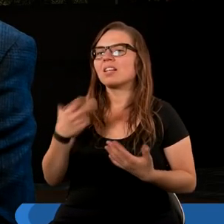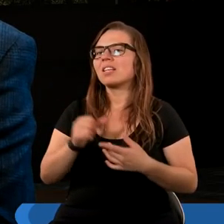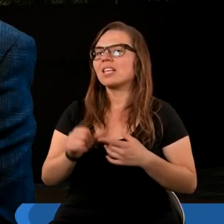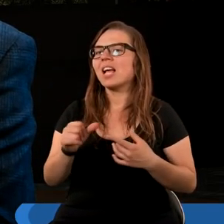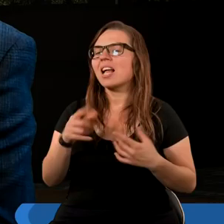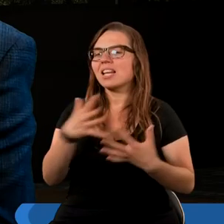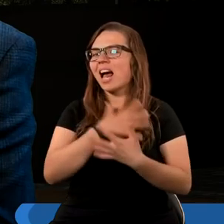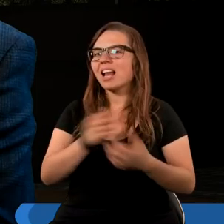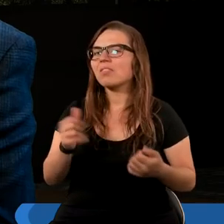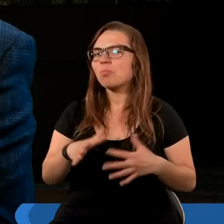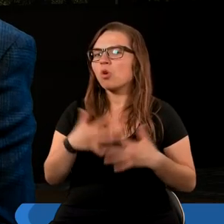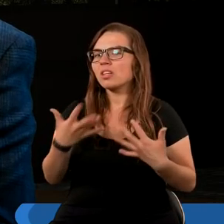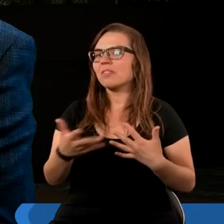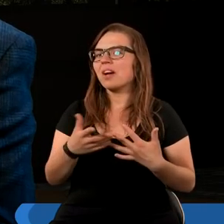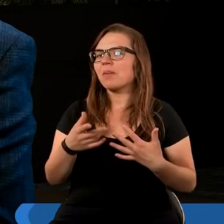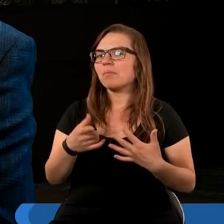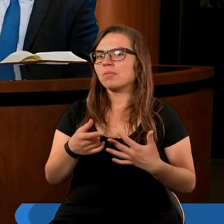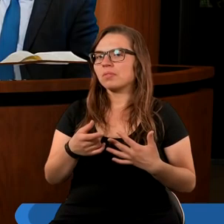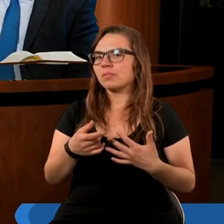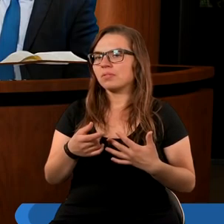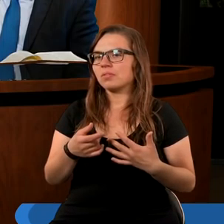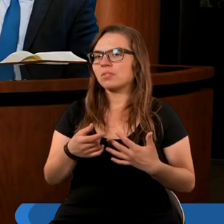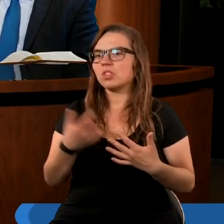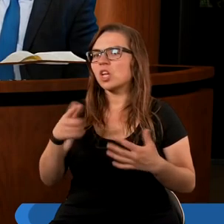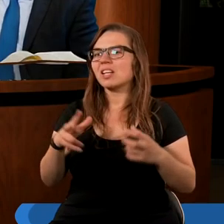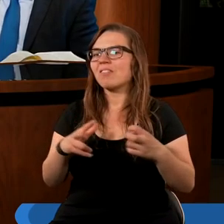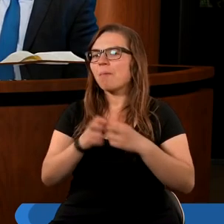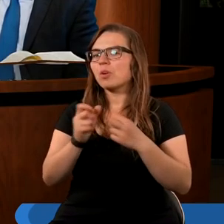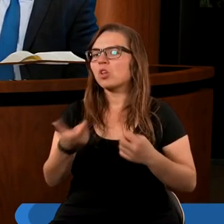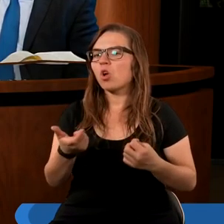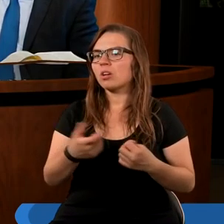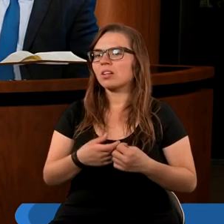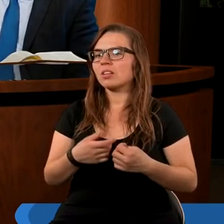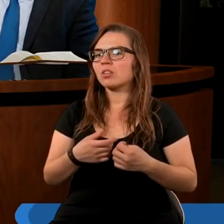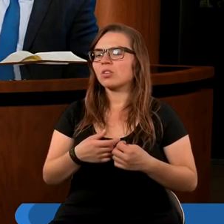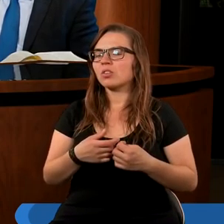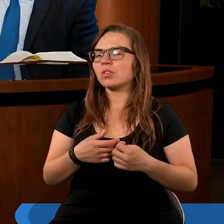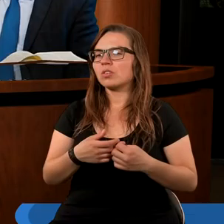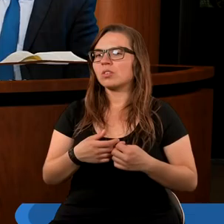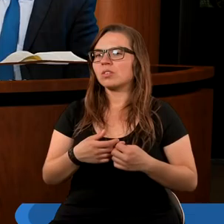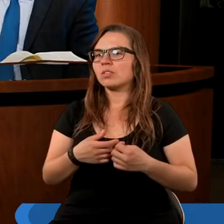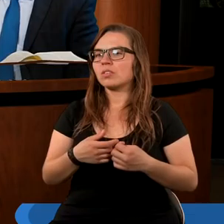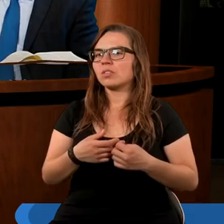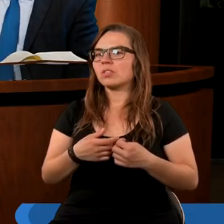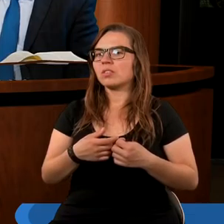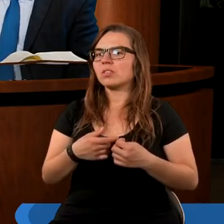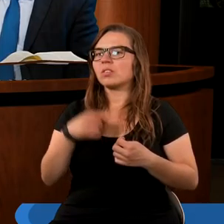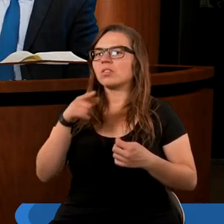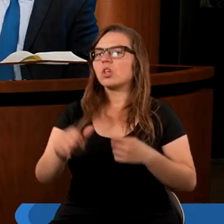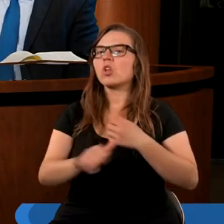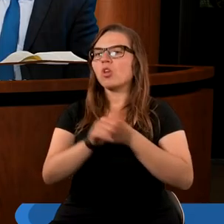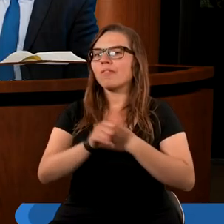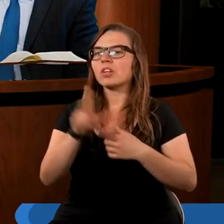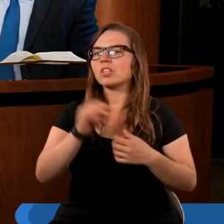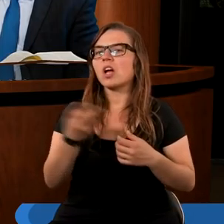Nie jest zastraszona w podziwie. Coś jest takiego... To nie jest wymuszone. No nie. Przynajmniej nie na tym etapie. No i do tego